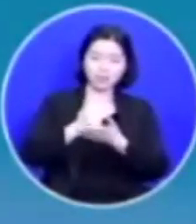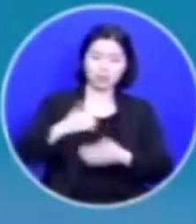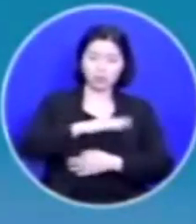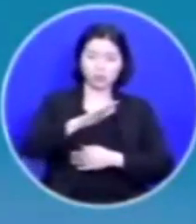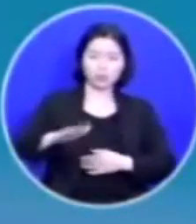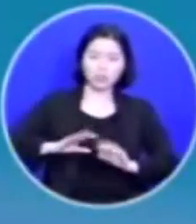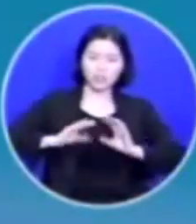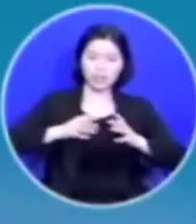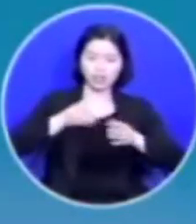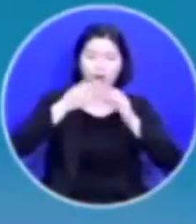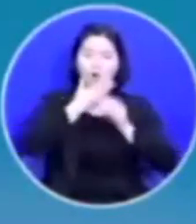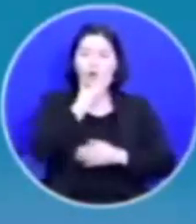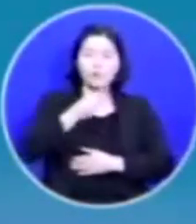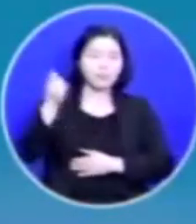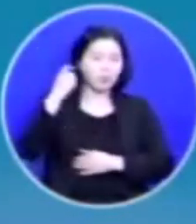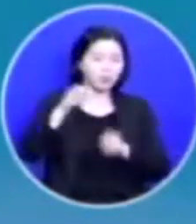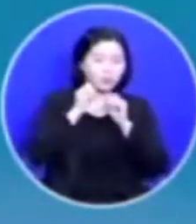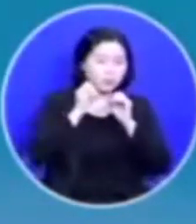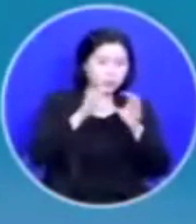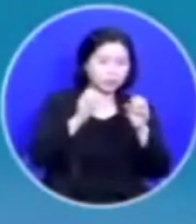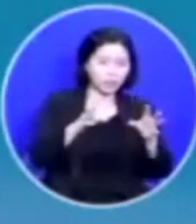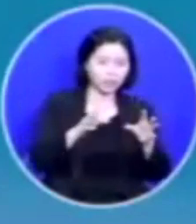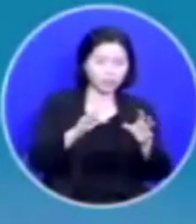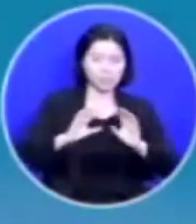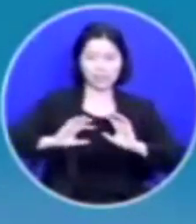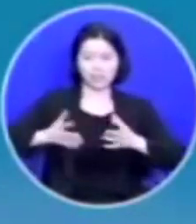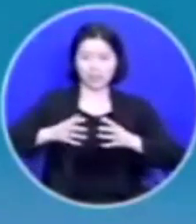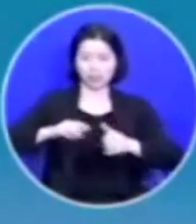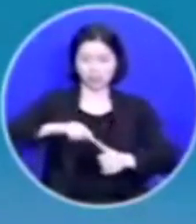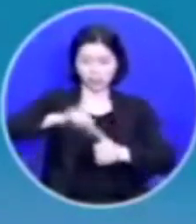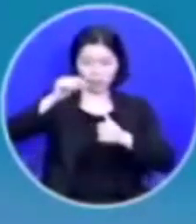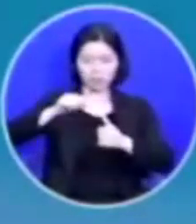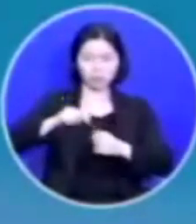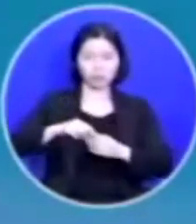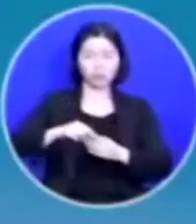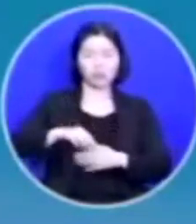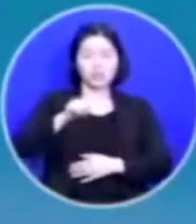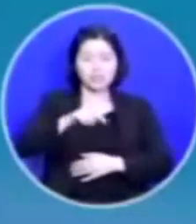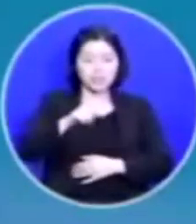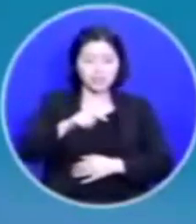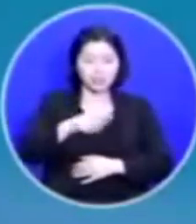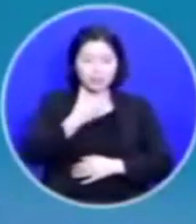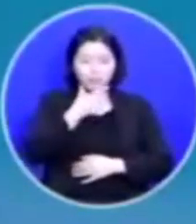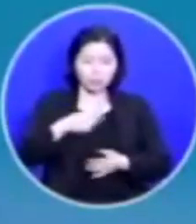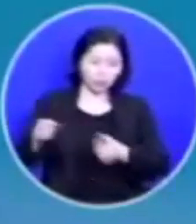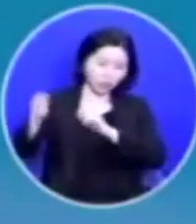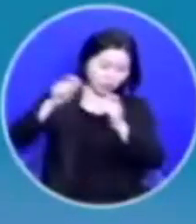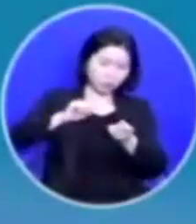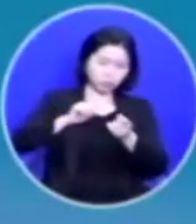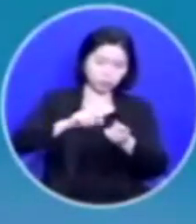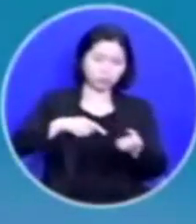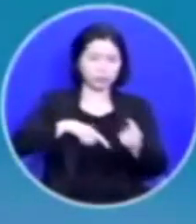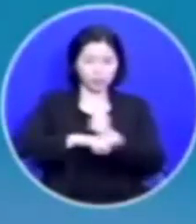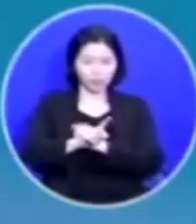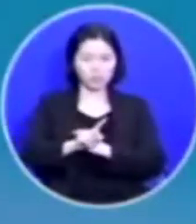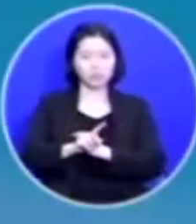나라로 택하시고 그리고 그 위기 속에 이 백성을 구원하시고 축복하신 이유인지도 모릅니다